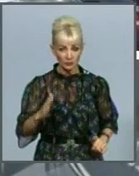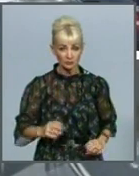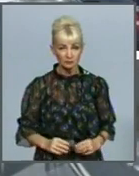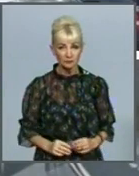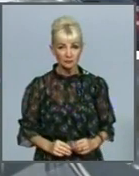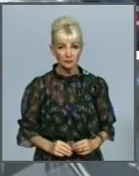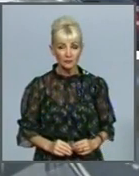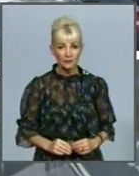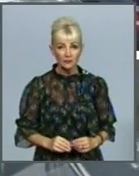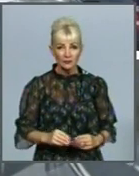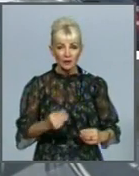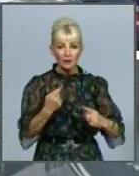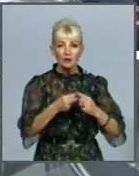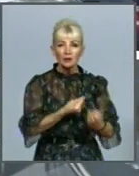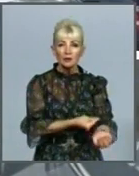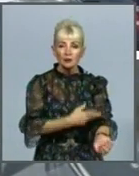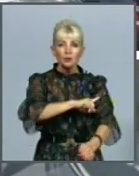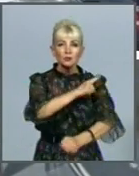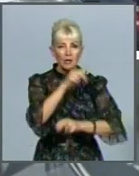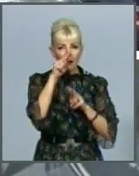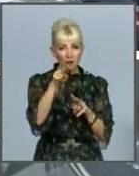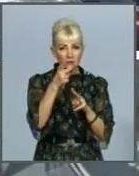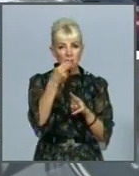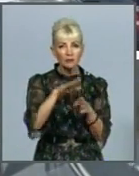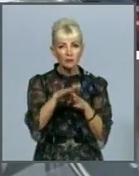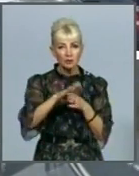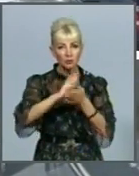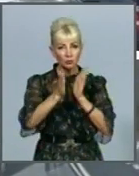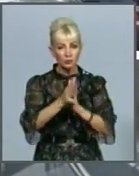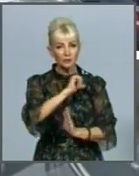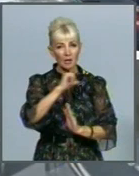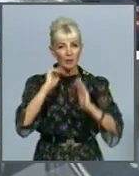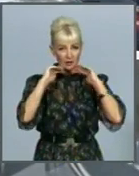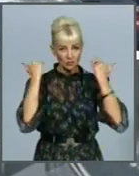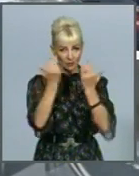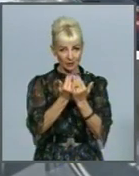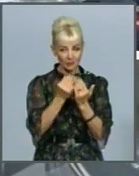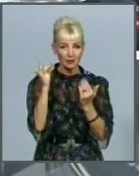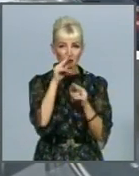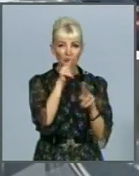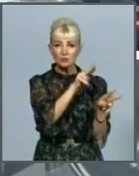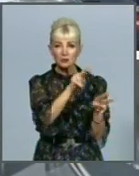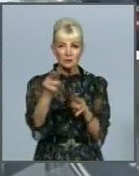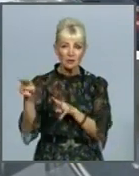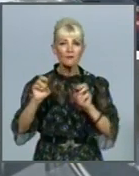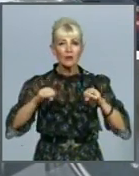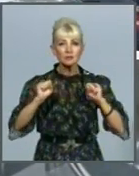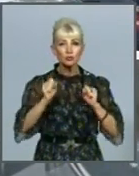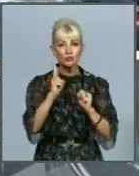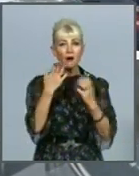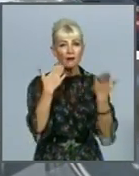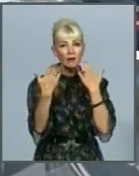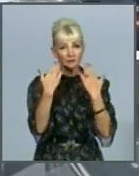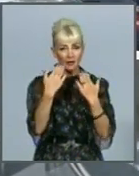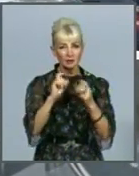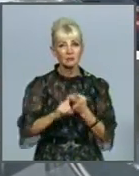Збільшення тестувань, посилення контролю за дотриманням умов самоізоляції та відслідковування можливих контактів з зараженими ковідом.